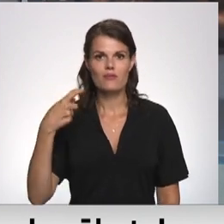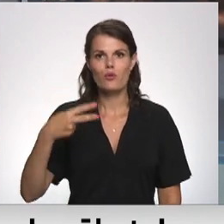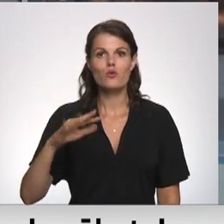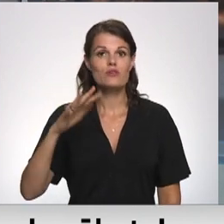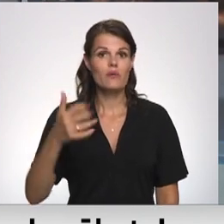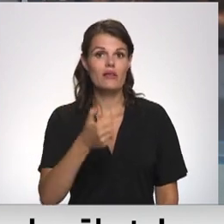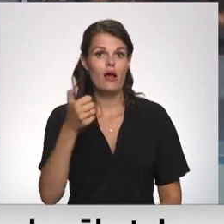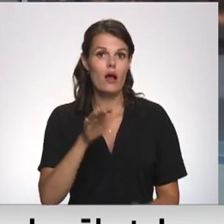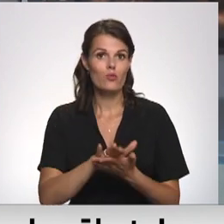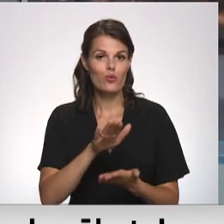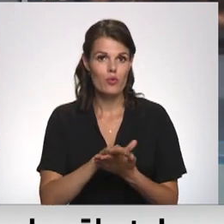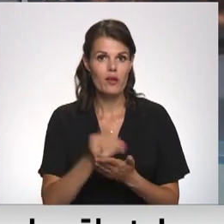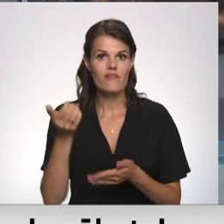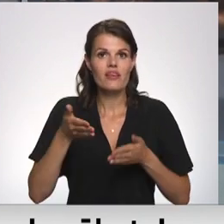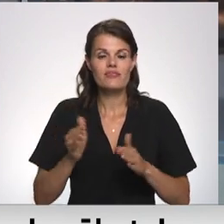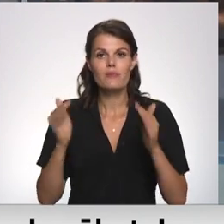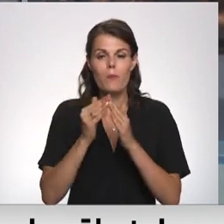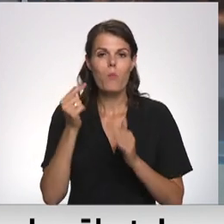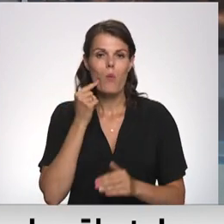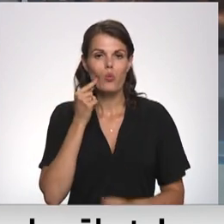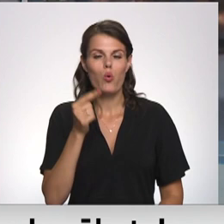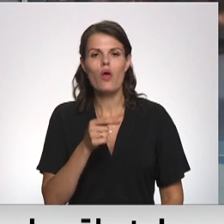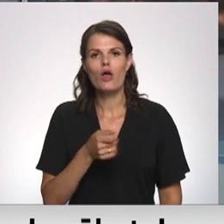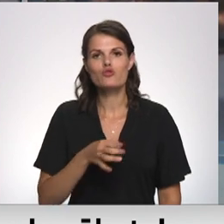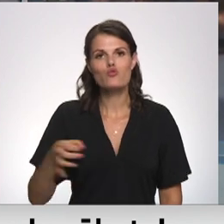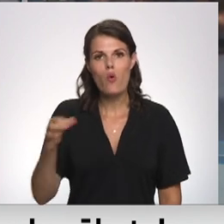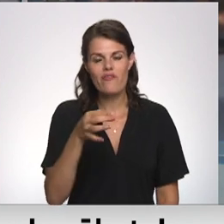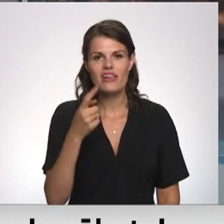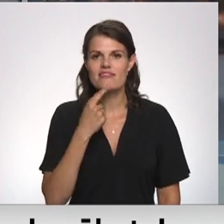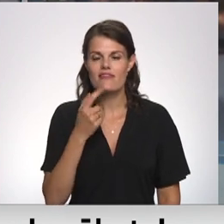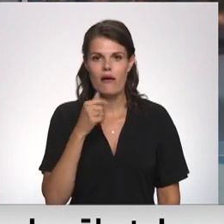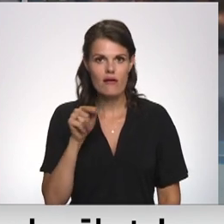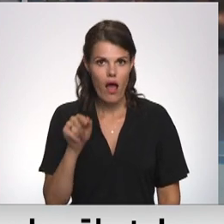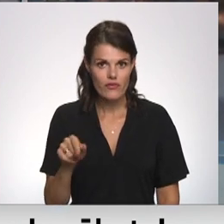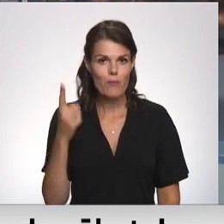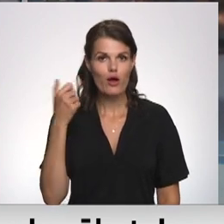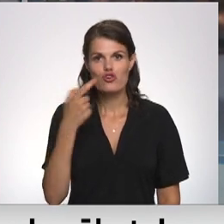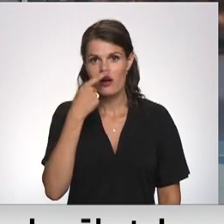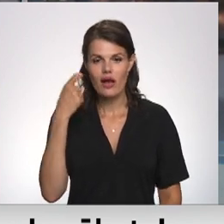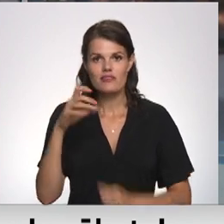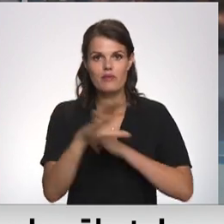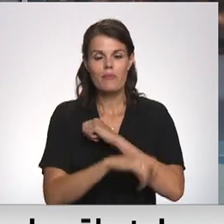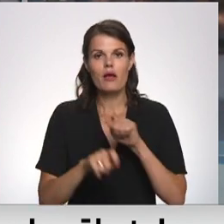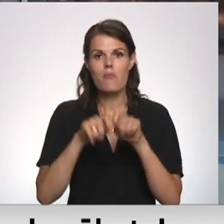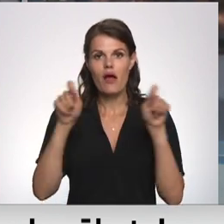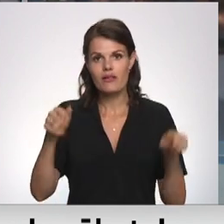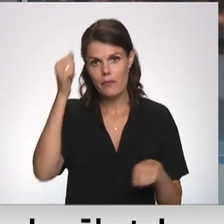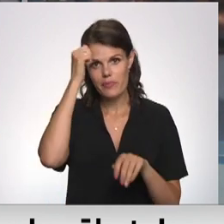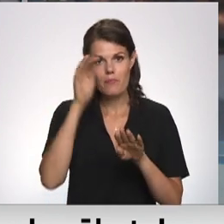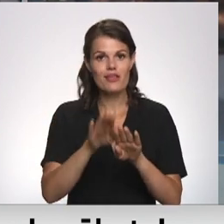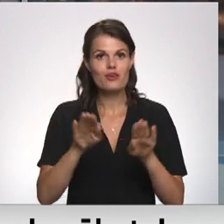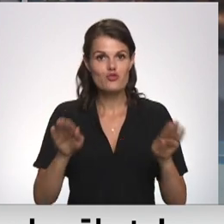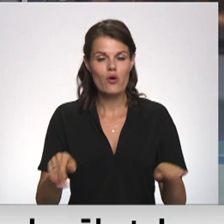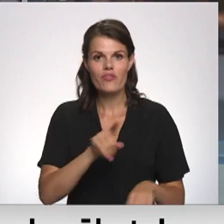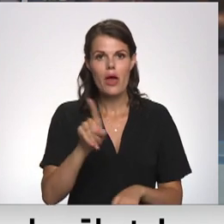kārta. Viņa dzimtās mājas atrodas Madonas novada Sarkaņos, kur pagājušā gadsimta beigās atklāja Memoriālo muzeju. Tā ir Paula